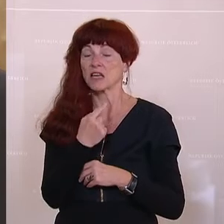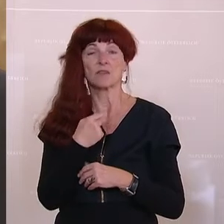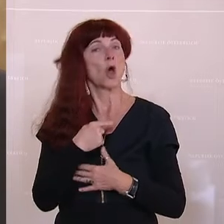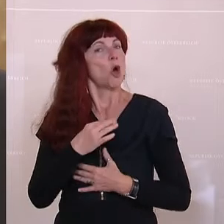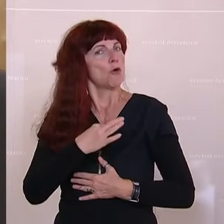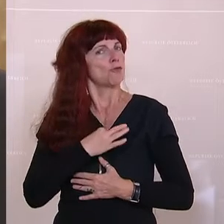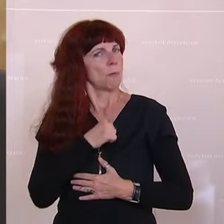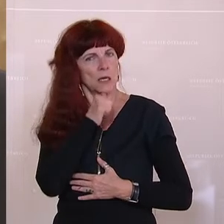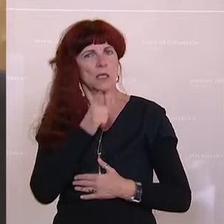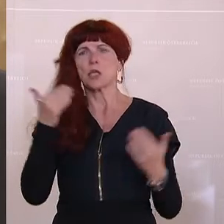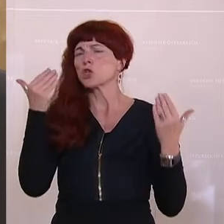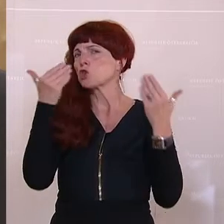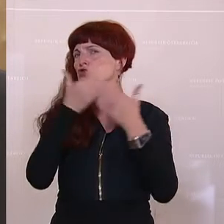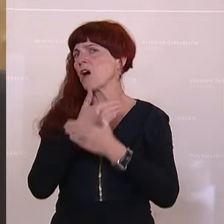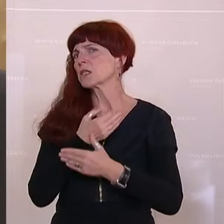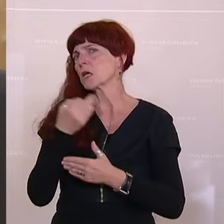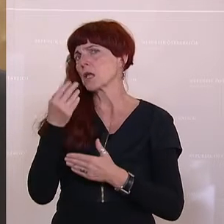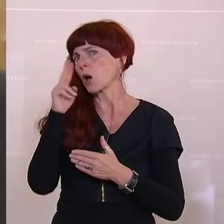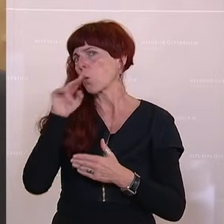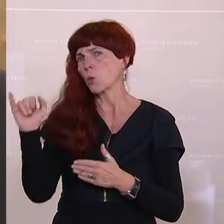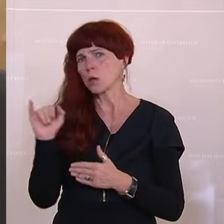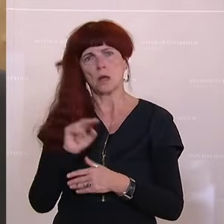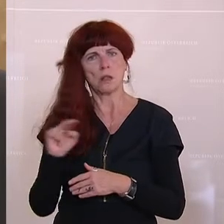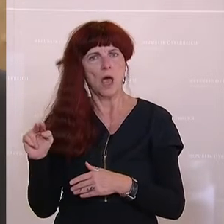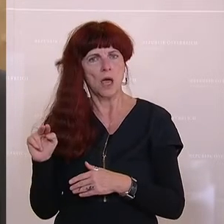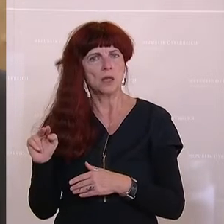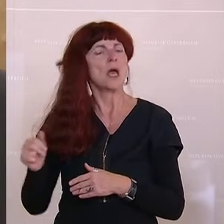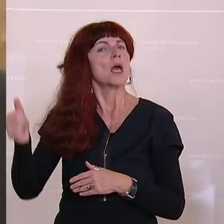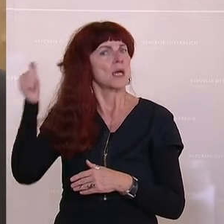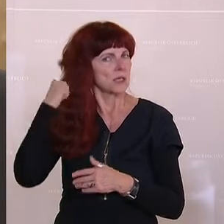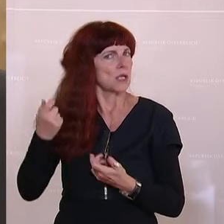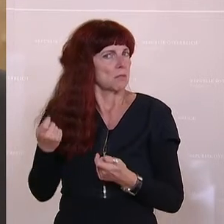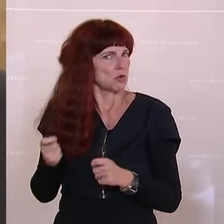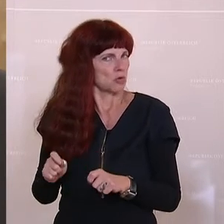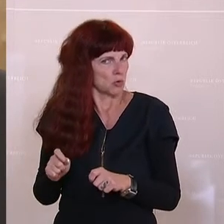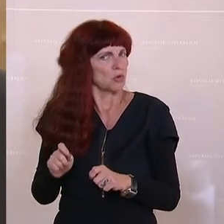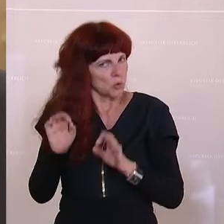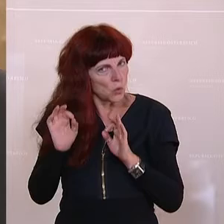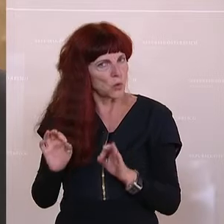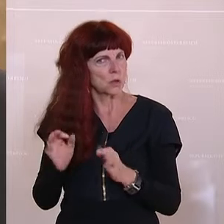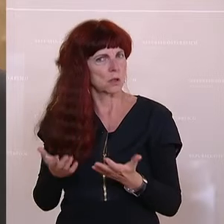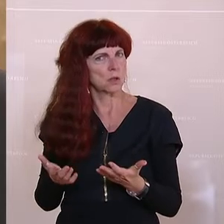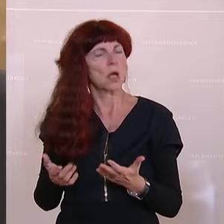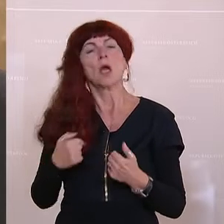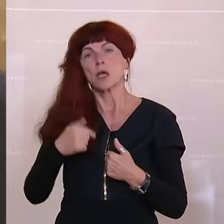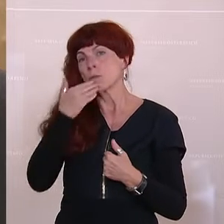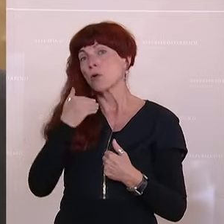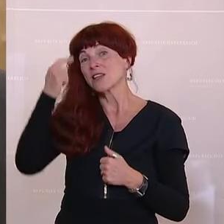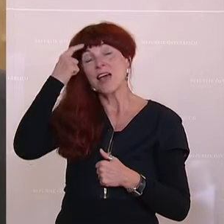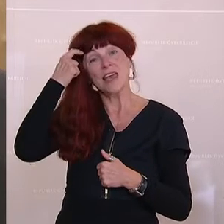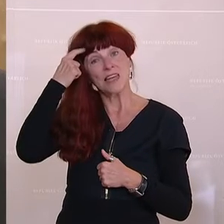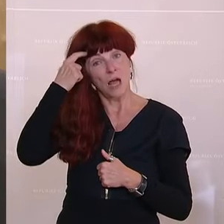als keinen schwarzen Tag für die Universitäten, was gestern beschlossen worden ist. Ich darf daran erinnern, dass im